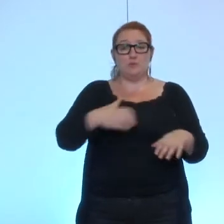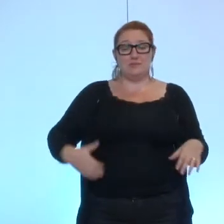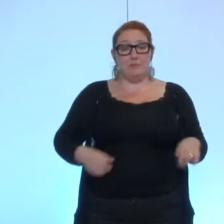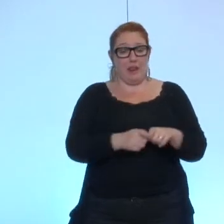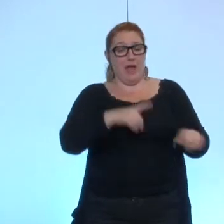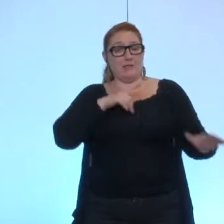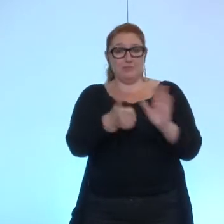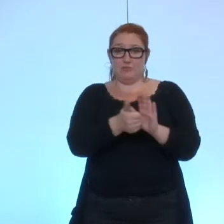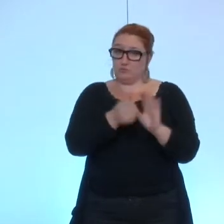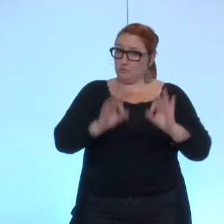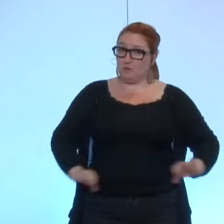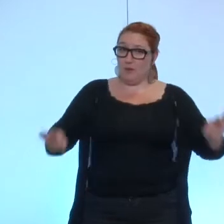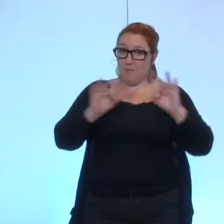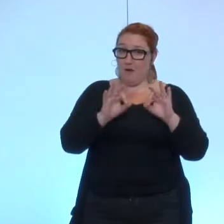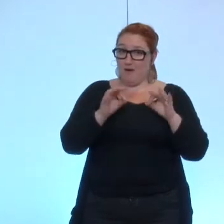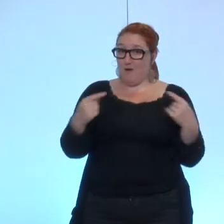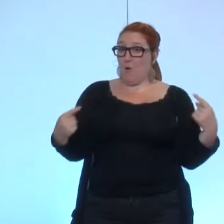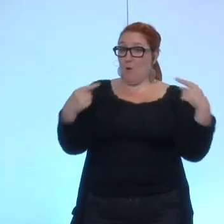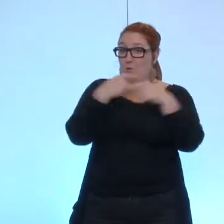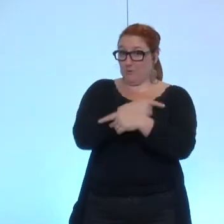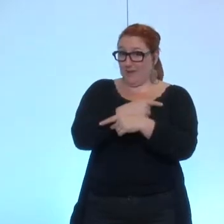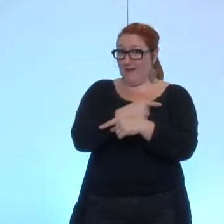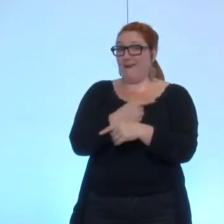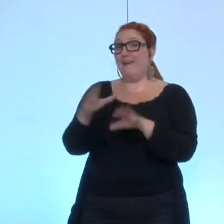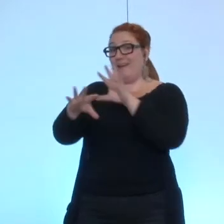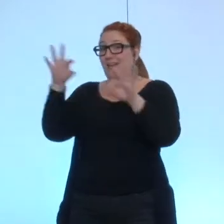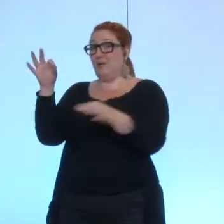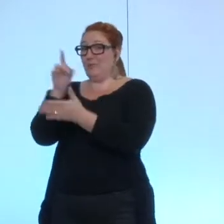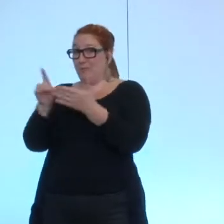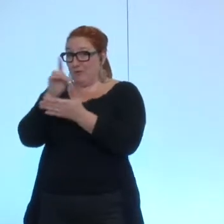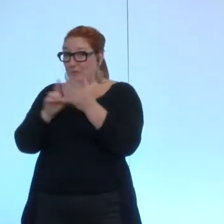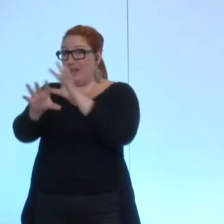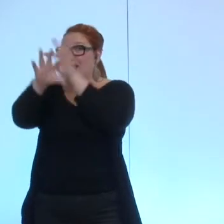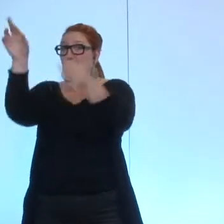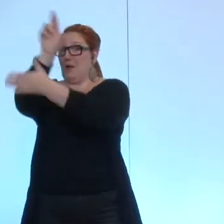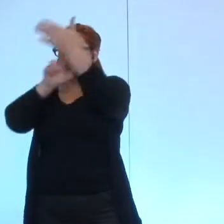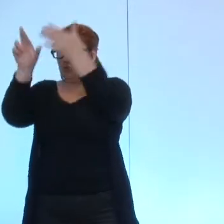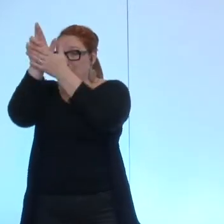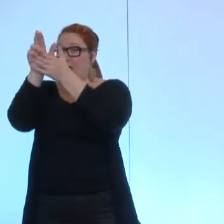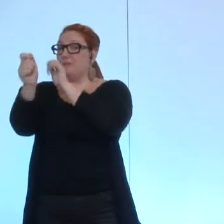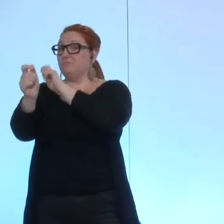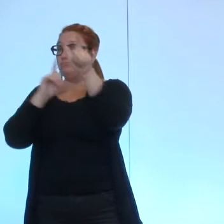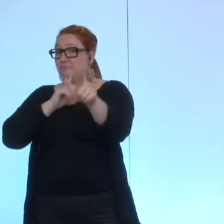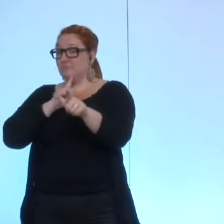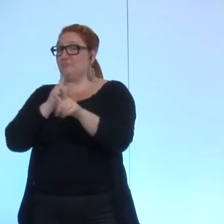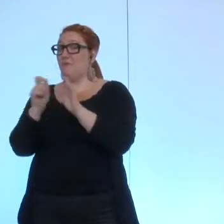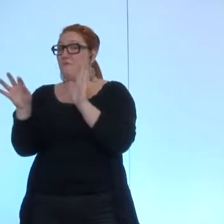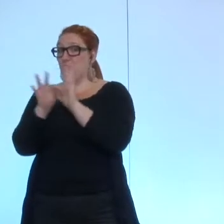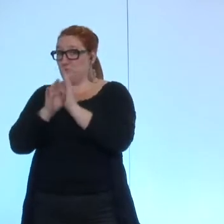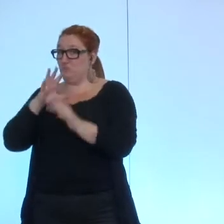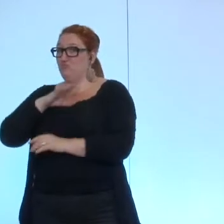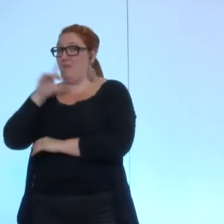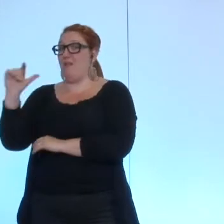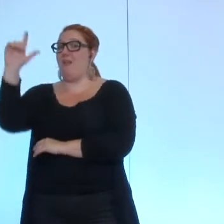fonction, contrairement à un élu départemental et un élu régional. Donc, a priori,